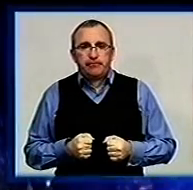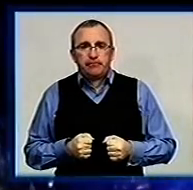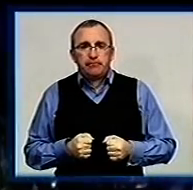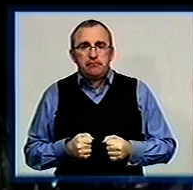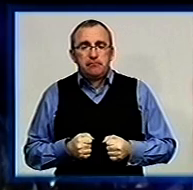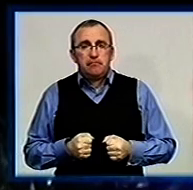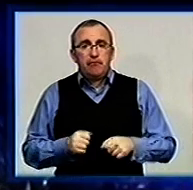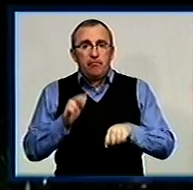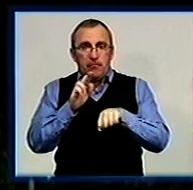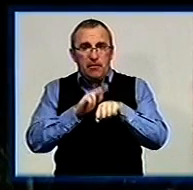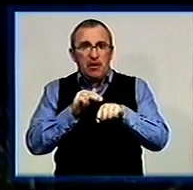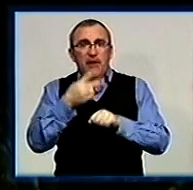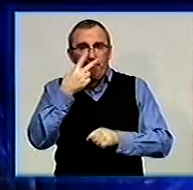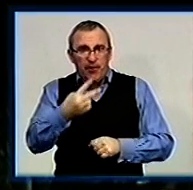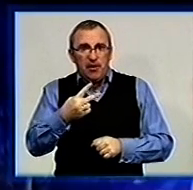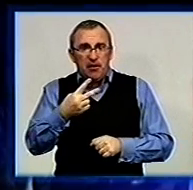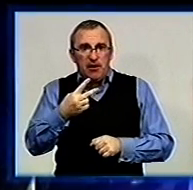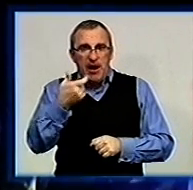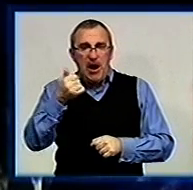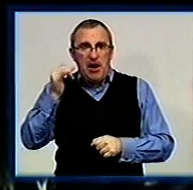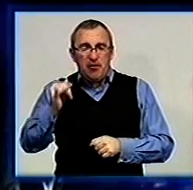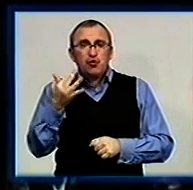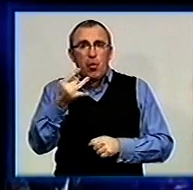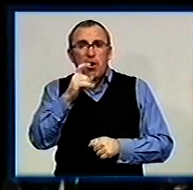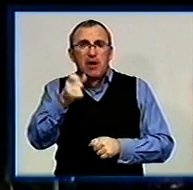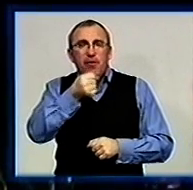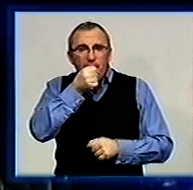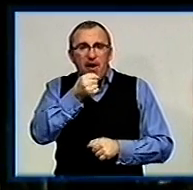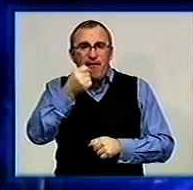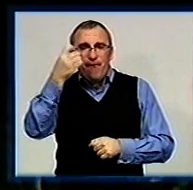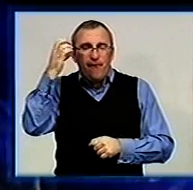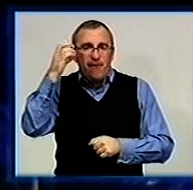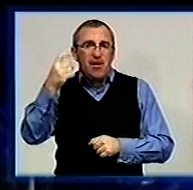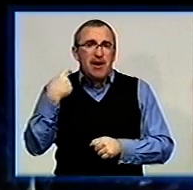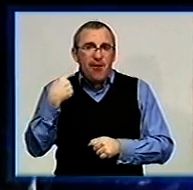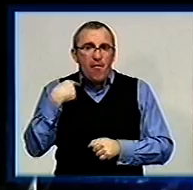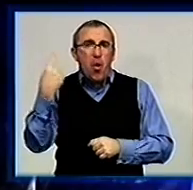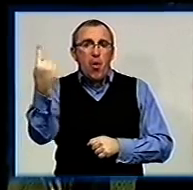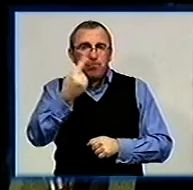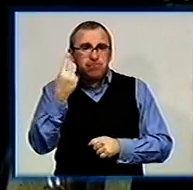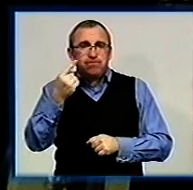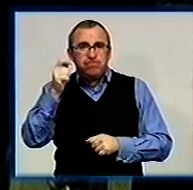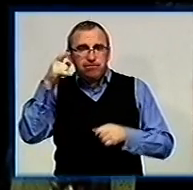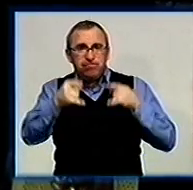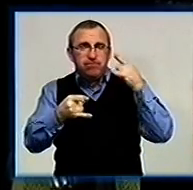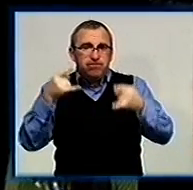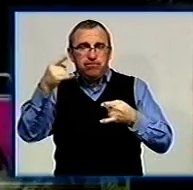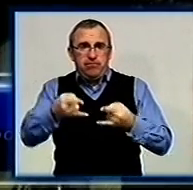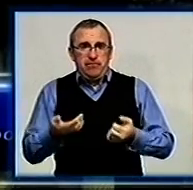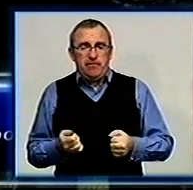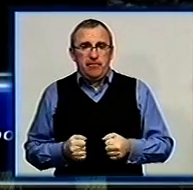Гаїшников, ти бачив, коли тебе зацепили? Бачив. Скільки тебе раз в упор кричали? На Керорицькій об'язній тебе зацепили. Стань. Даний автомобіль